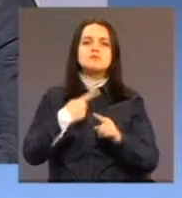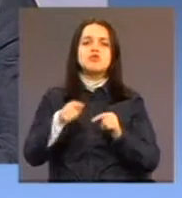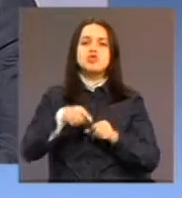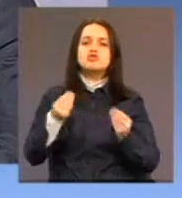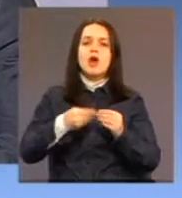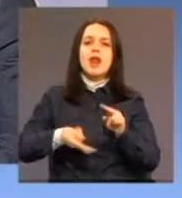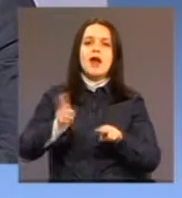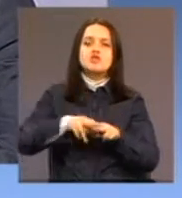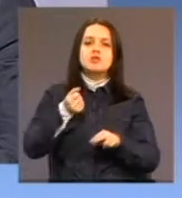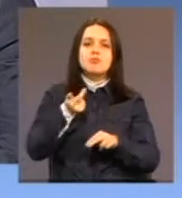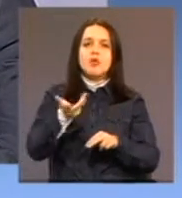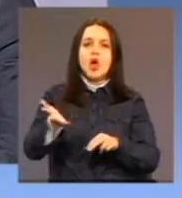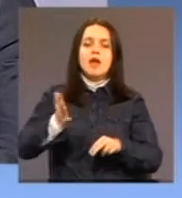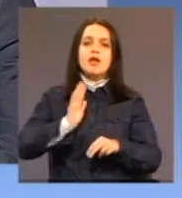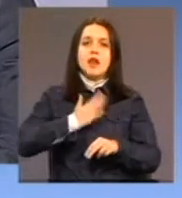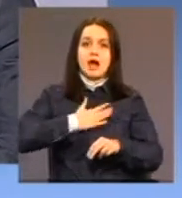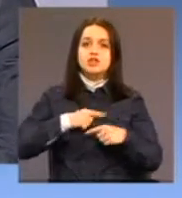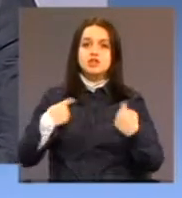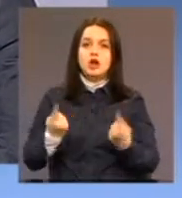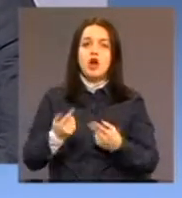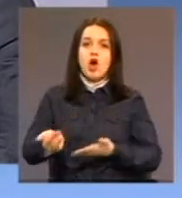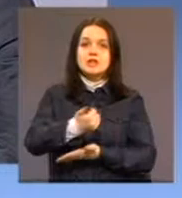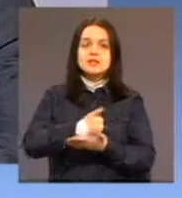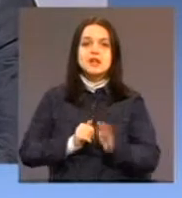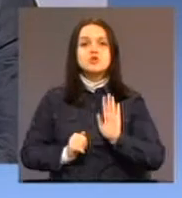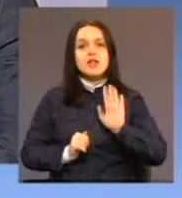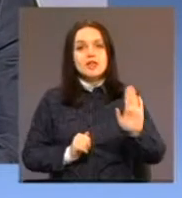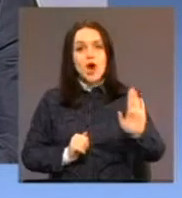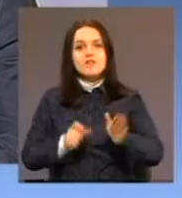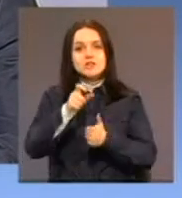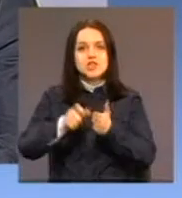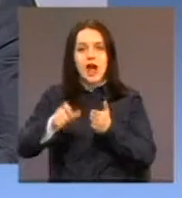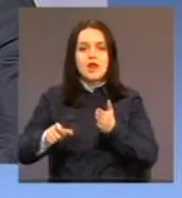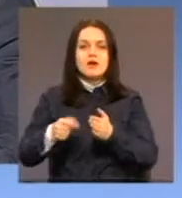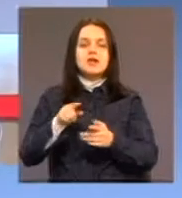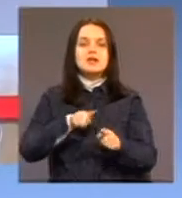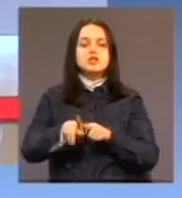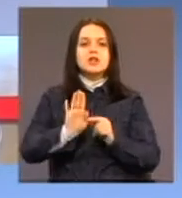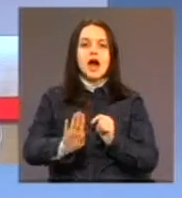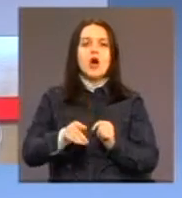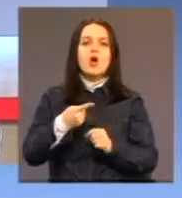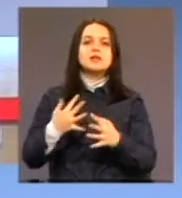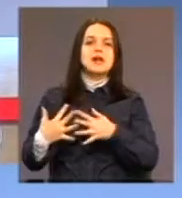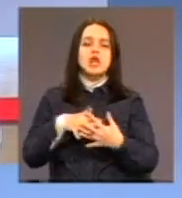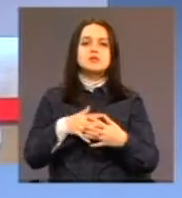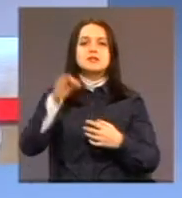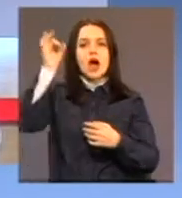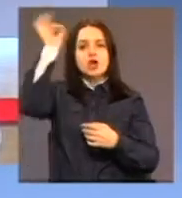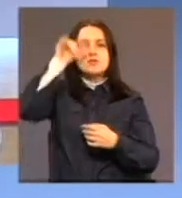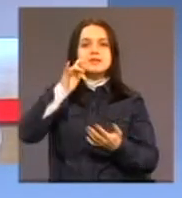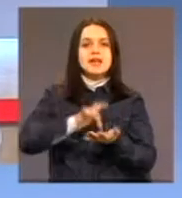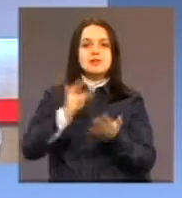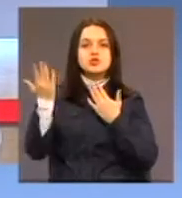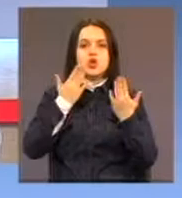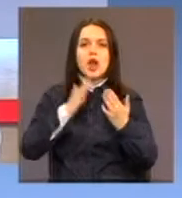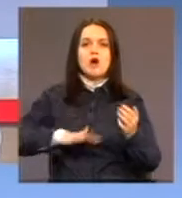korisnika su i njihovi članovi. Također, sarađujemo sa osnovnim i srednjim školama na području opštine Derventa i Domom